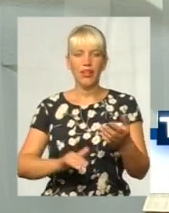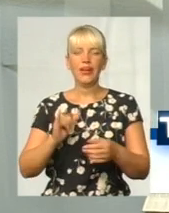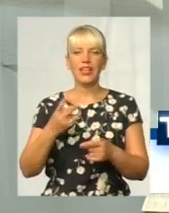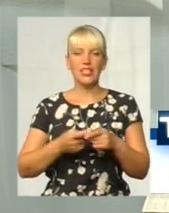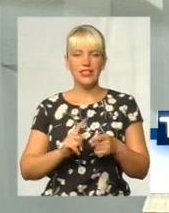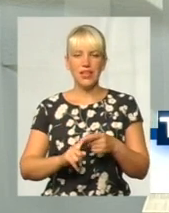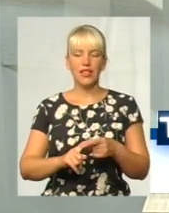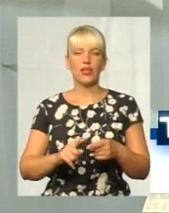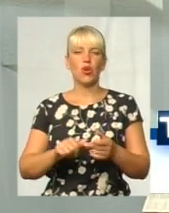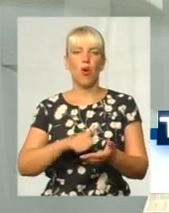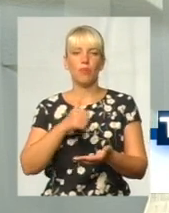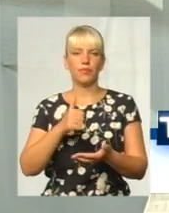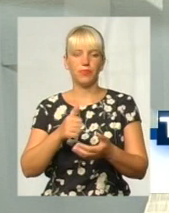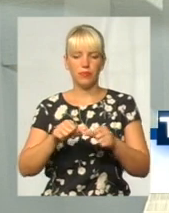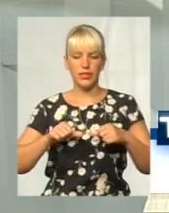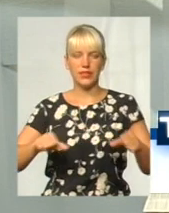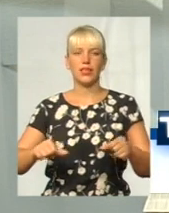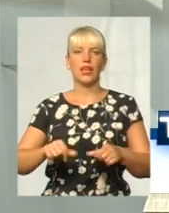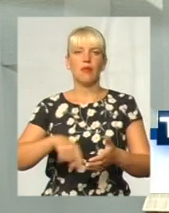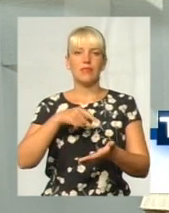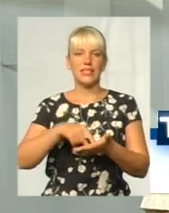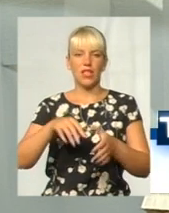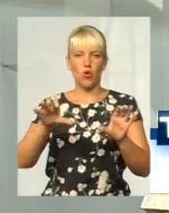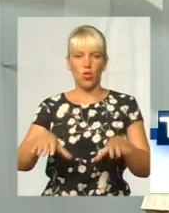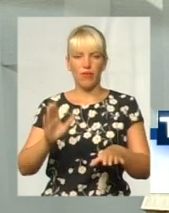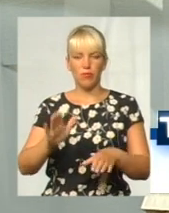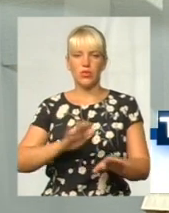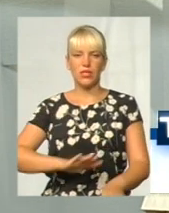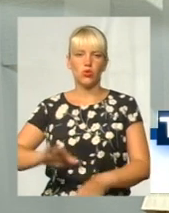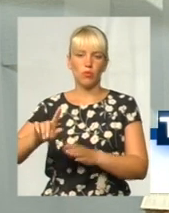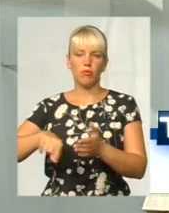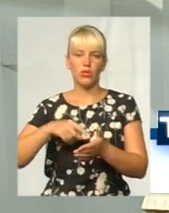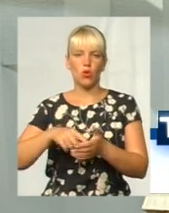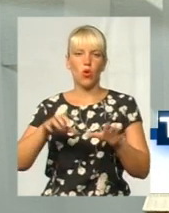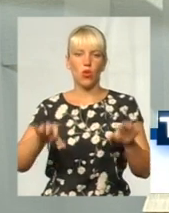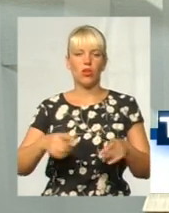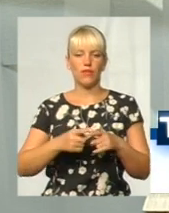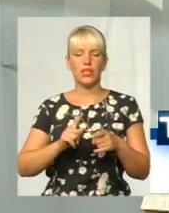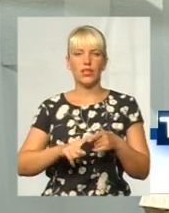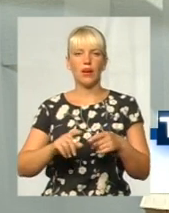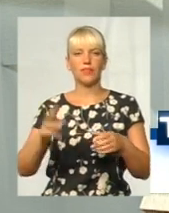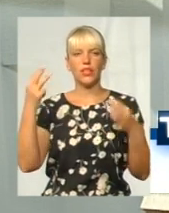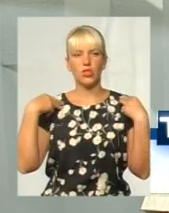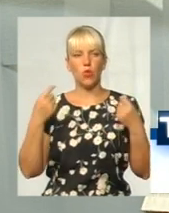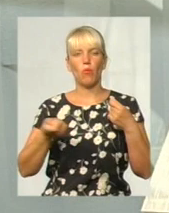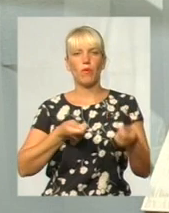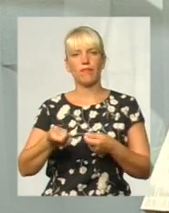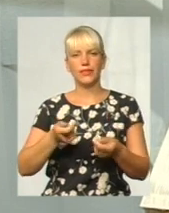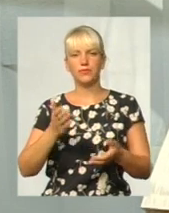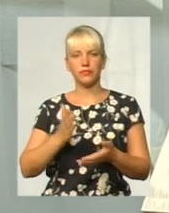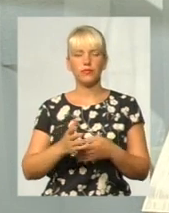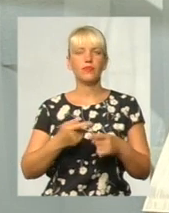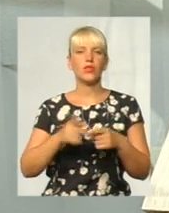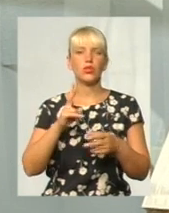комісії, очолі міський голова, заступник міського голови. Там проведні начальники управління, 17 чоловік, які приймають